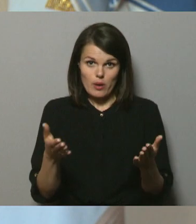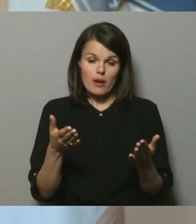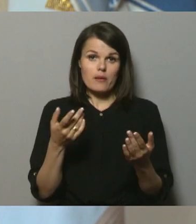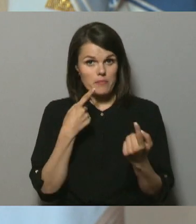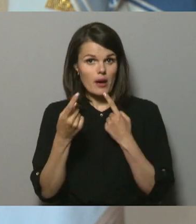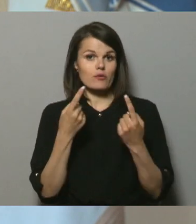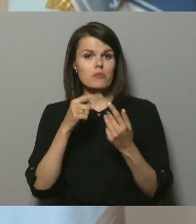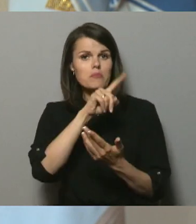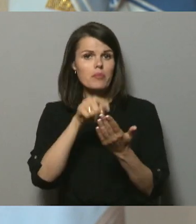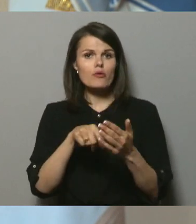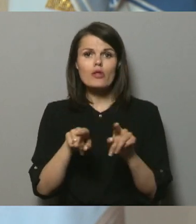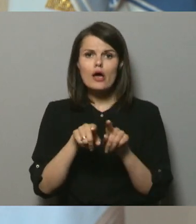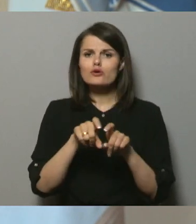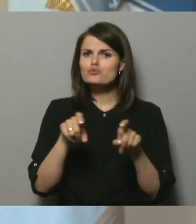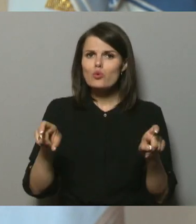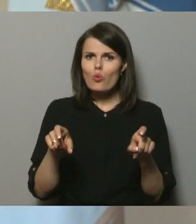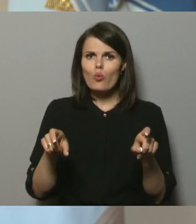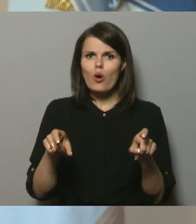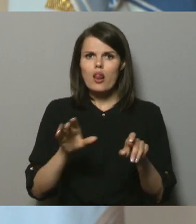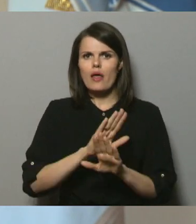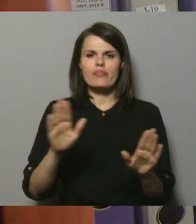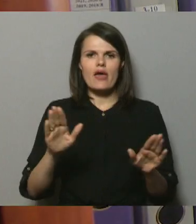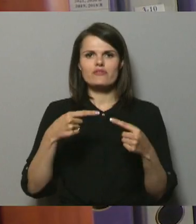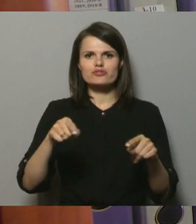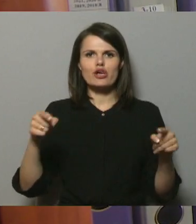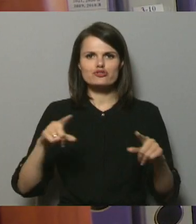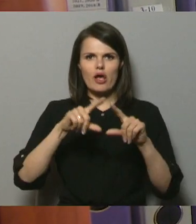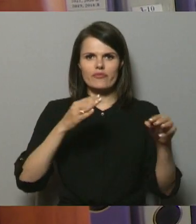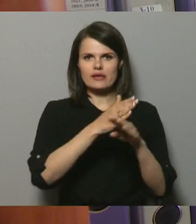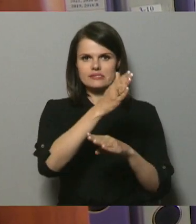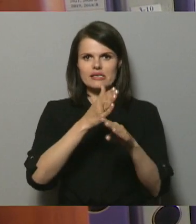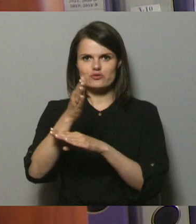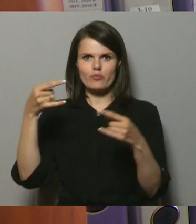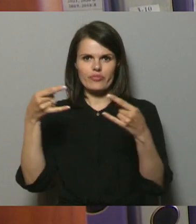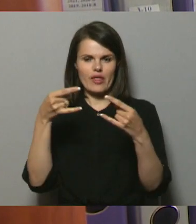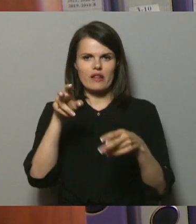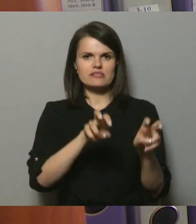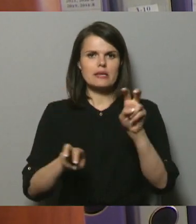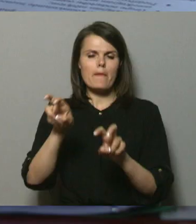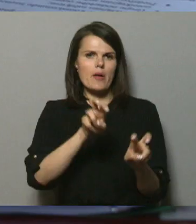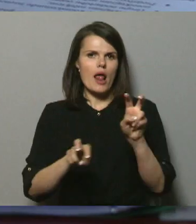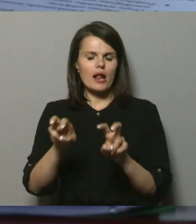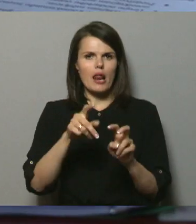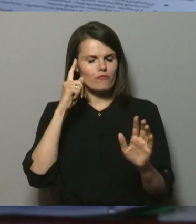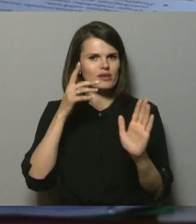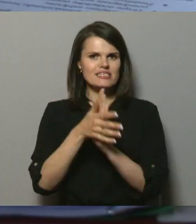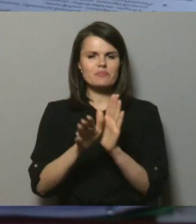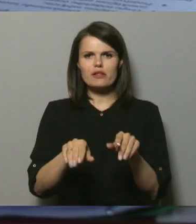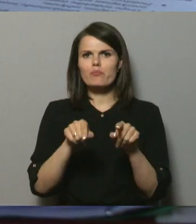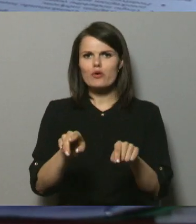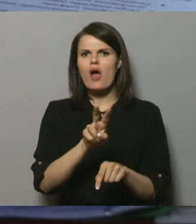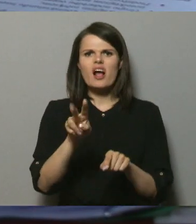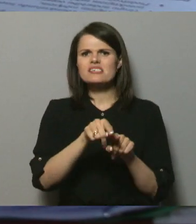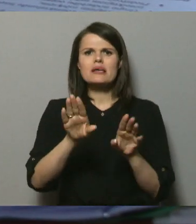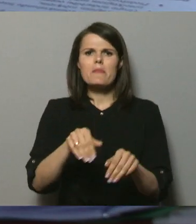Pārmaiņas pēc, pajautāt arī skolai, nevis dažādās institūcijās un televīzijā, meklētu izpratni par to, kas